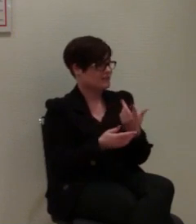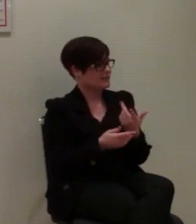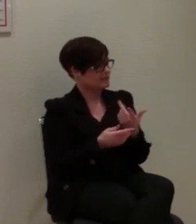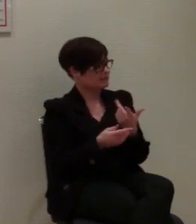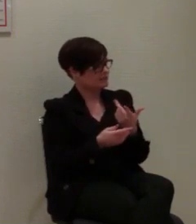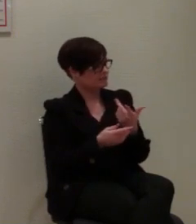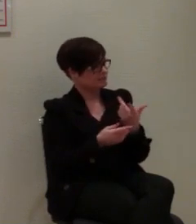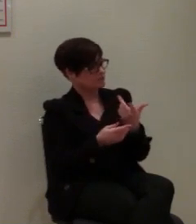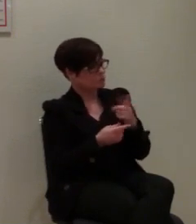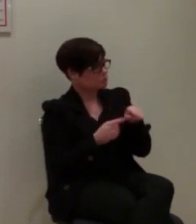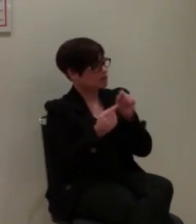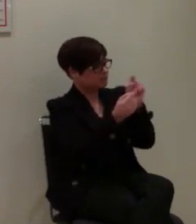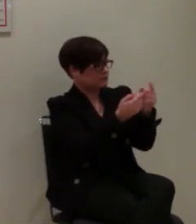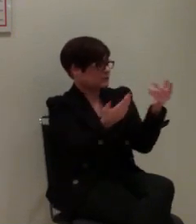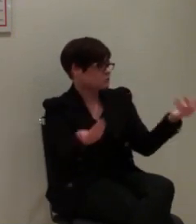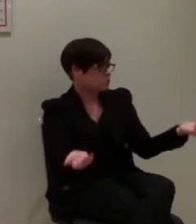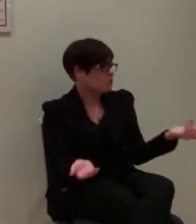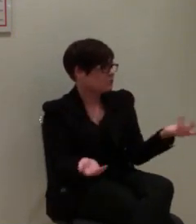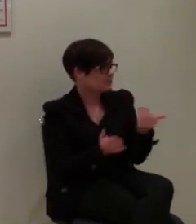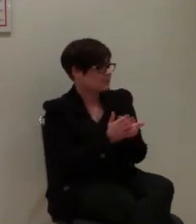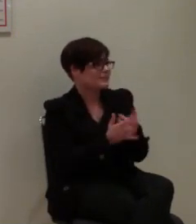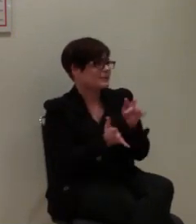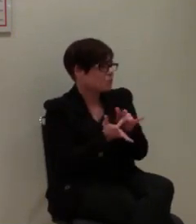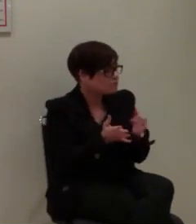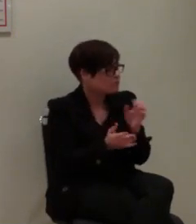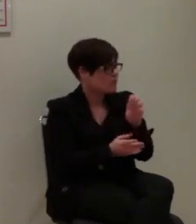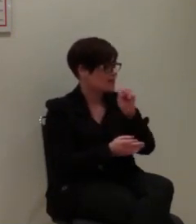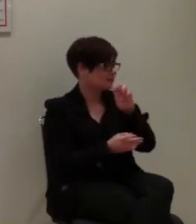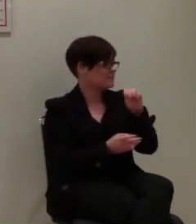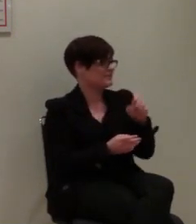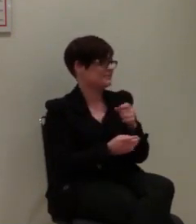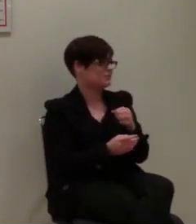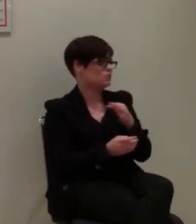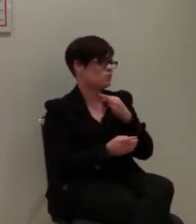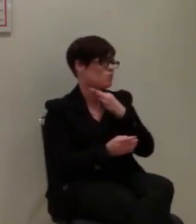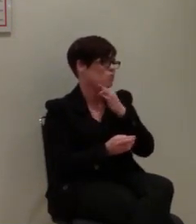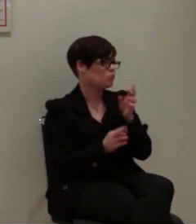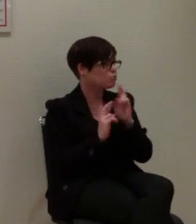und das ist der Grund, weswegen wir das Ganze machen.